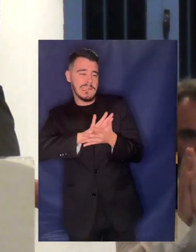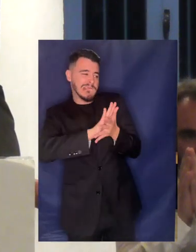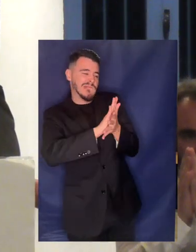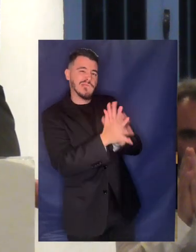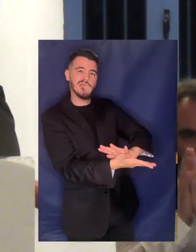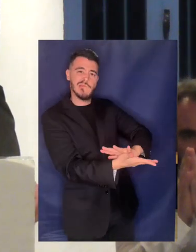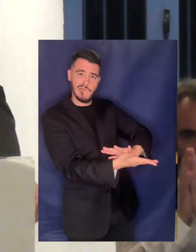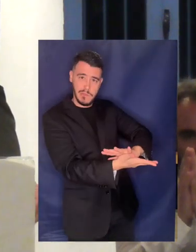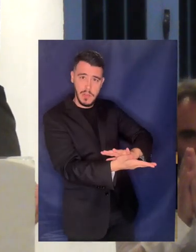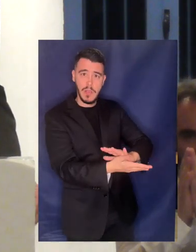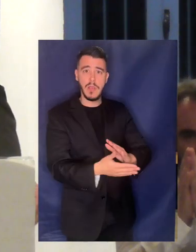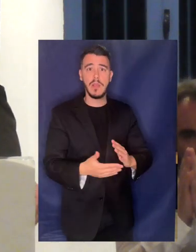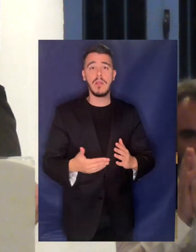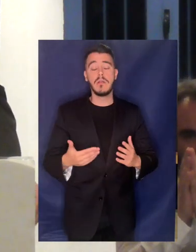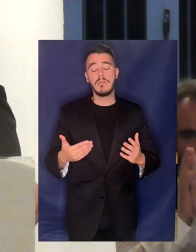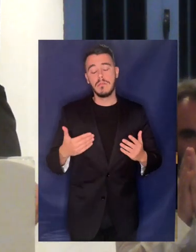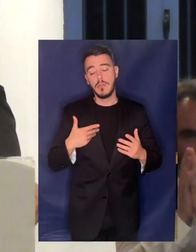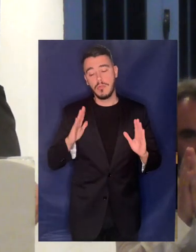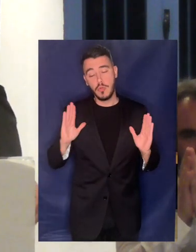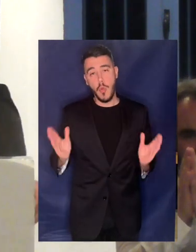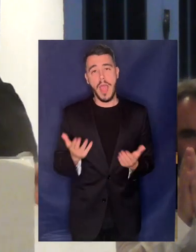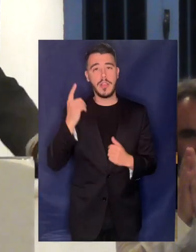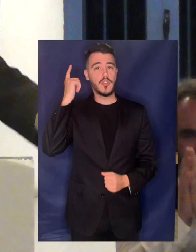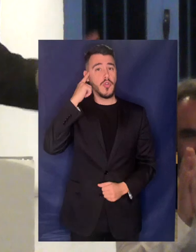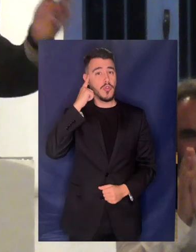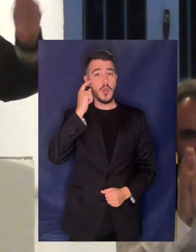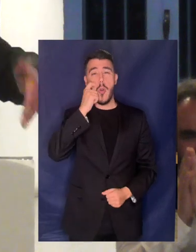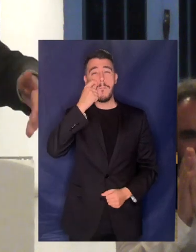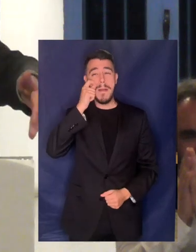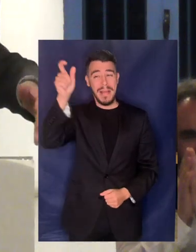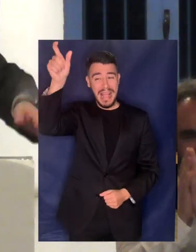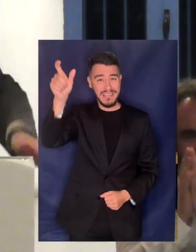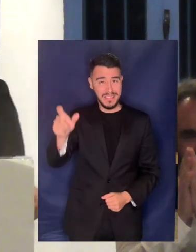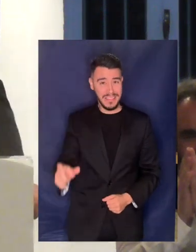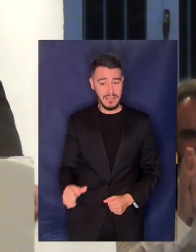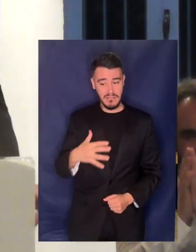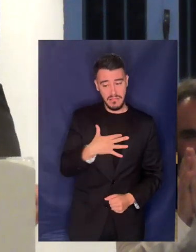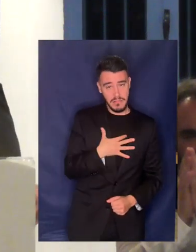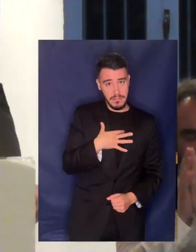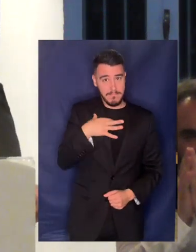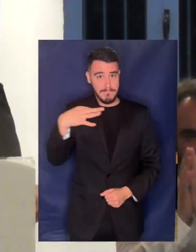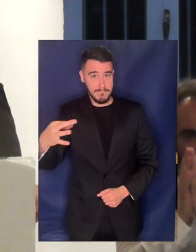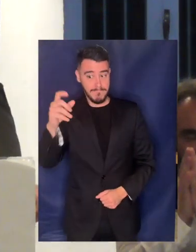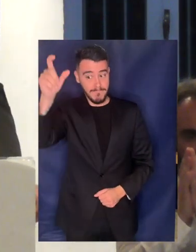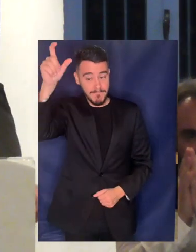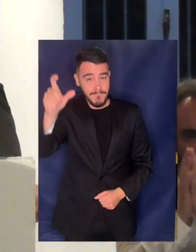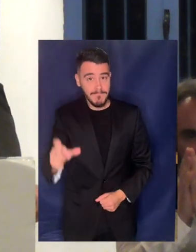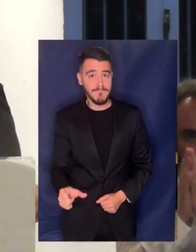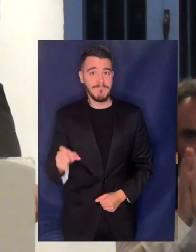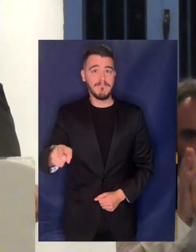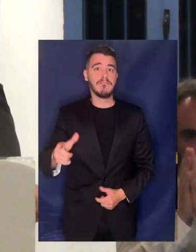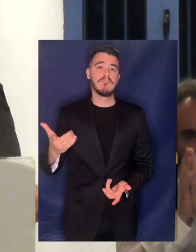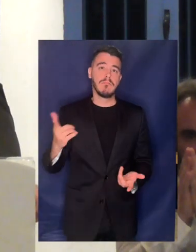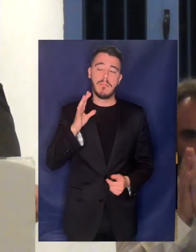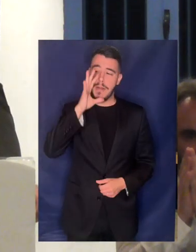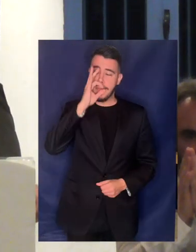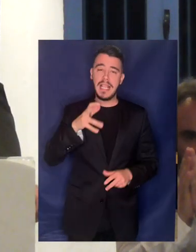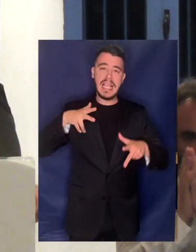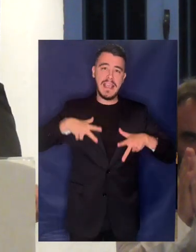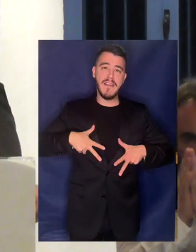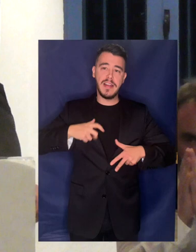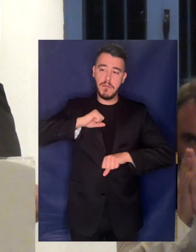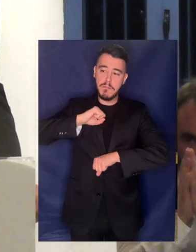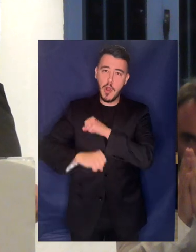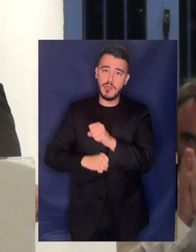ανέχτηκε πλέον σαν αναπληρωτήτο με άρχη ο Νίκος ο Παπάς ένα από τα δεύτερα πρόσωπα που αυτή η κυβέρνηση προσπάθησε να εξοντώσει